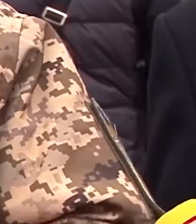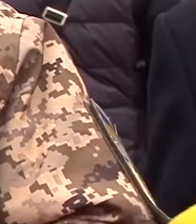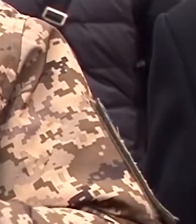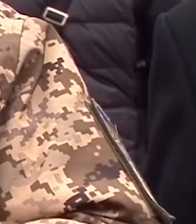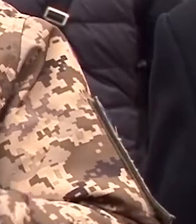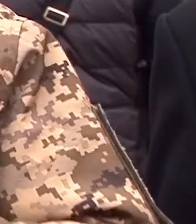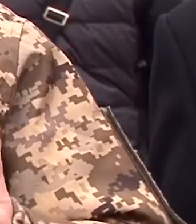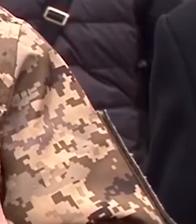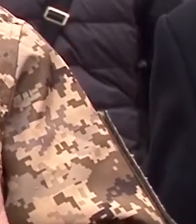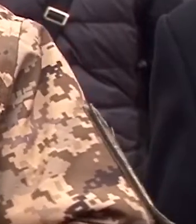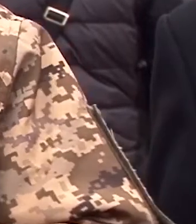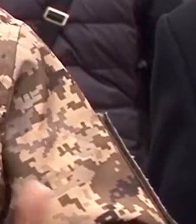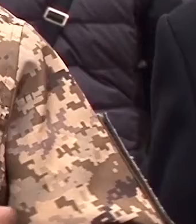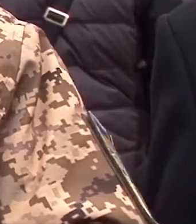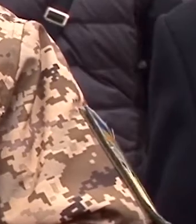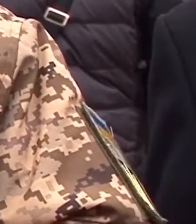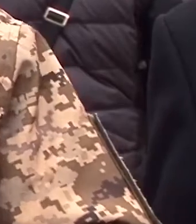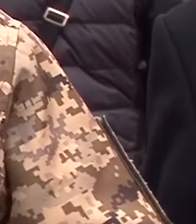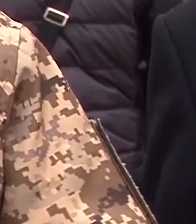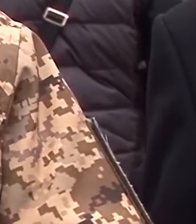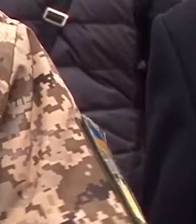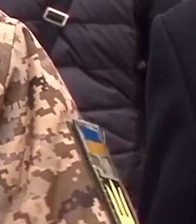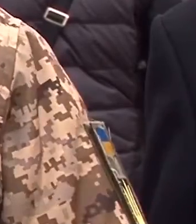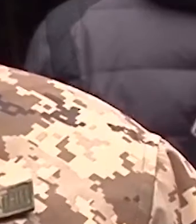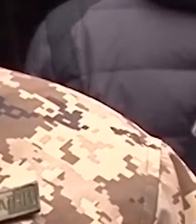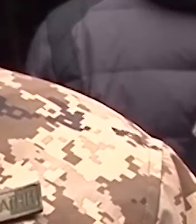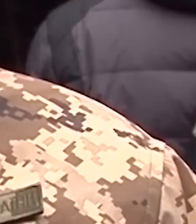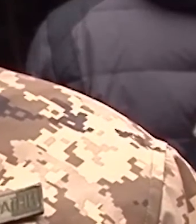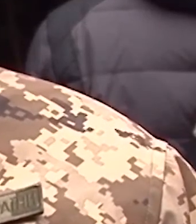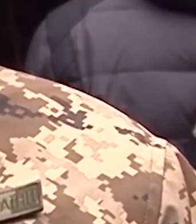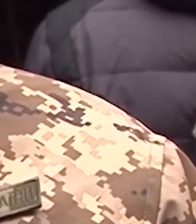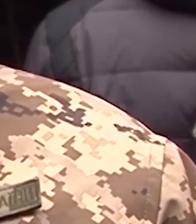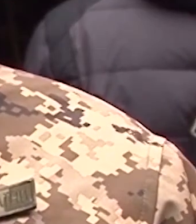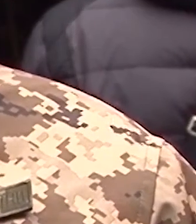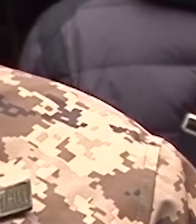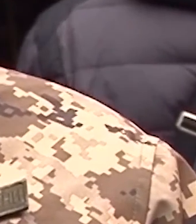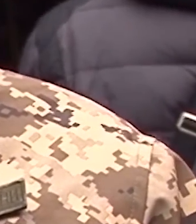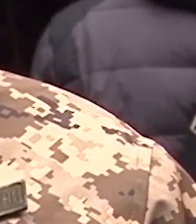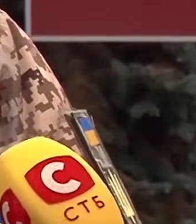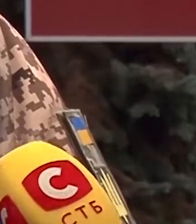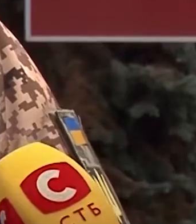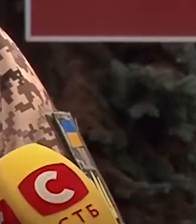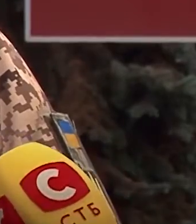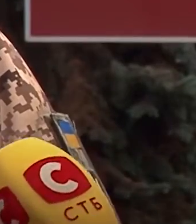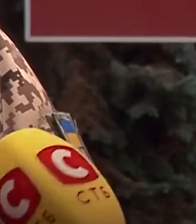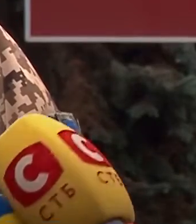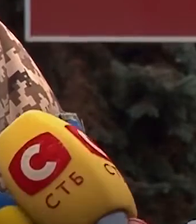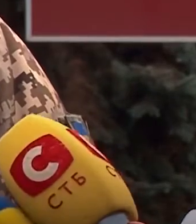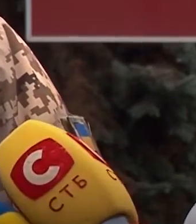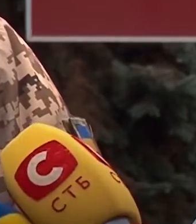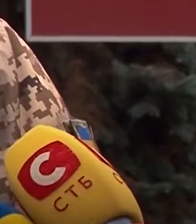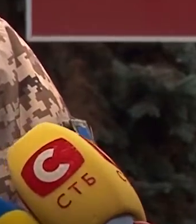Начальник військово-медичного клінічного центру Південного регіону, в якому перебуває Наталя, розповів про стан травмованої. Її стан